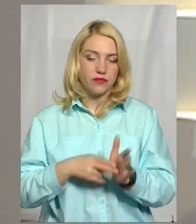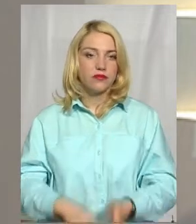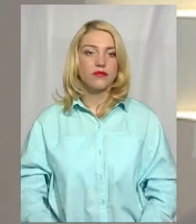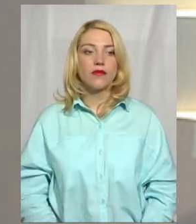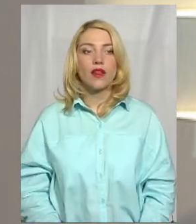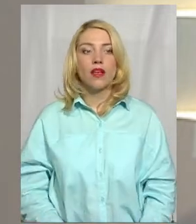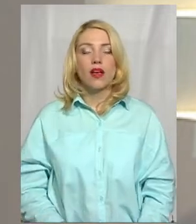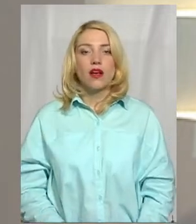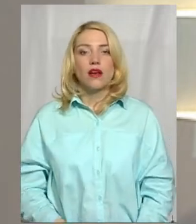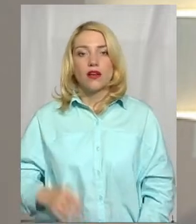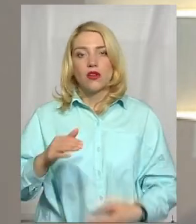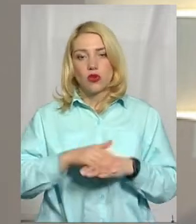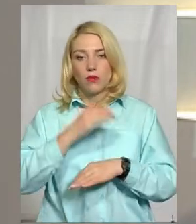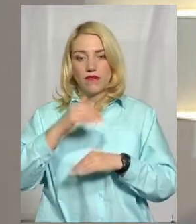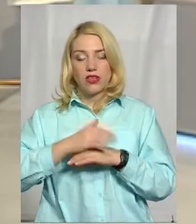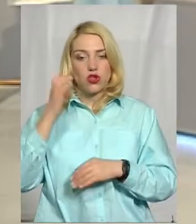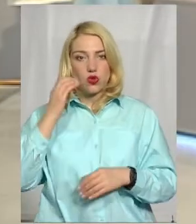дзвінок. Добрий вечір. Слухаємо вас.